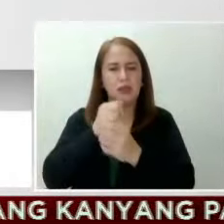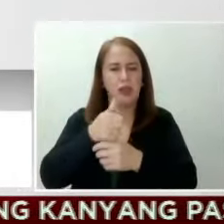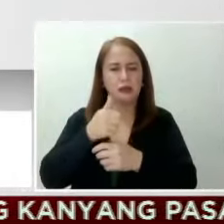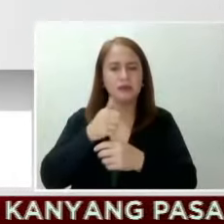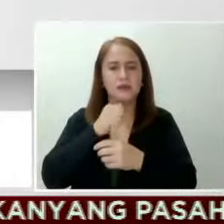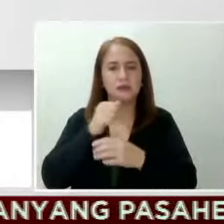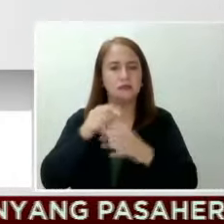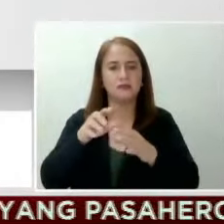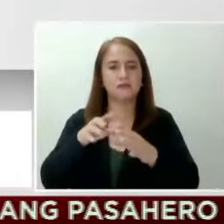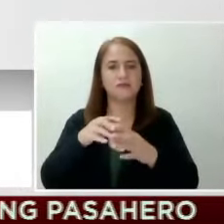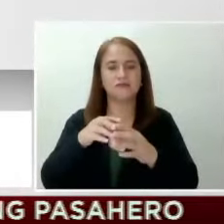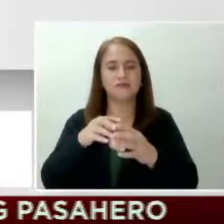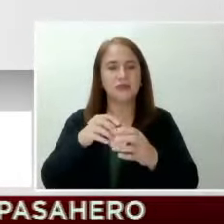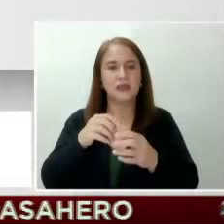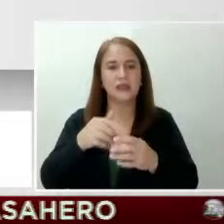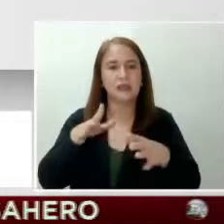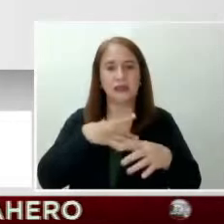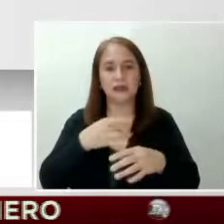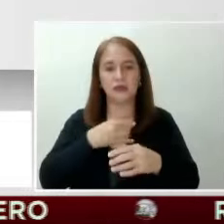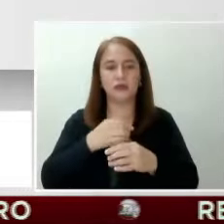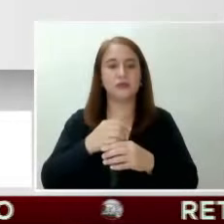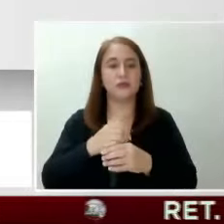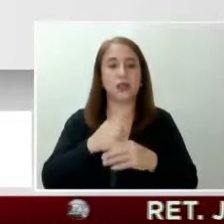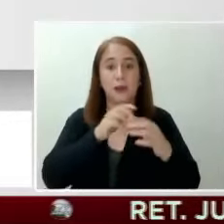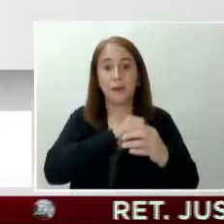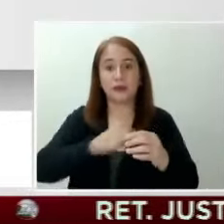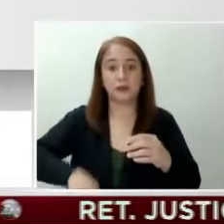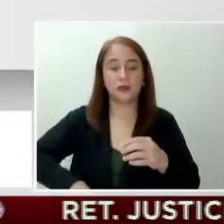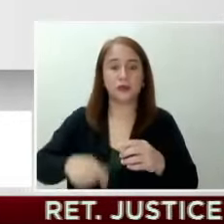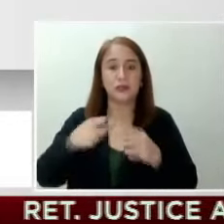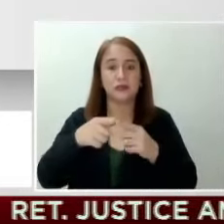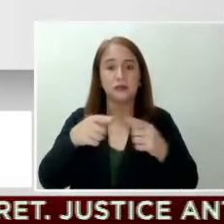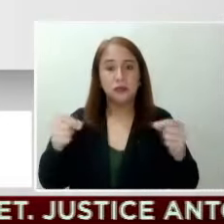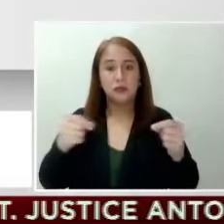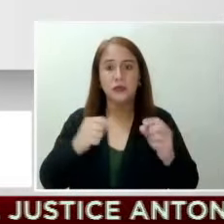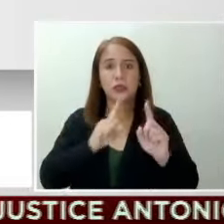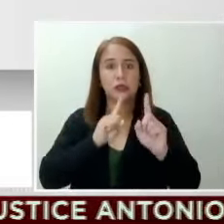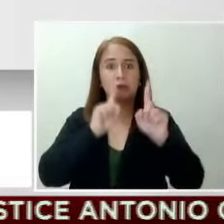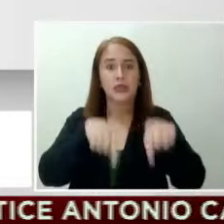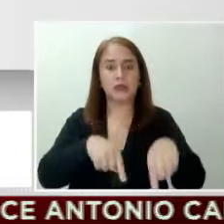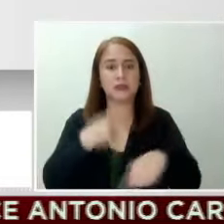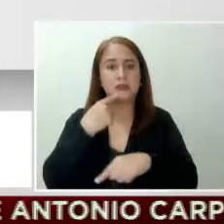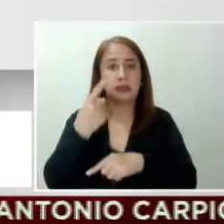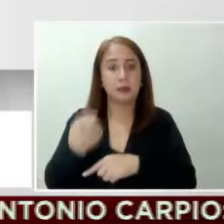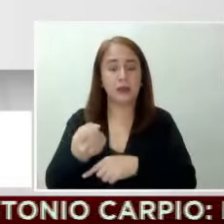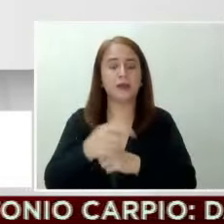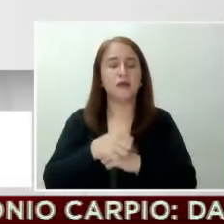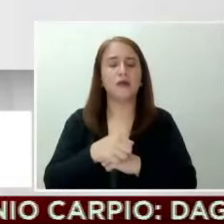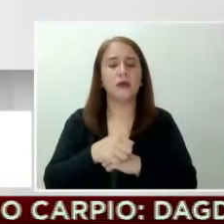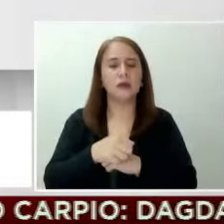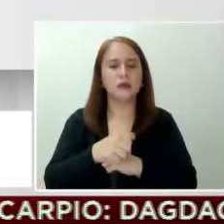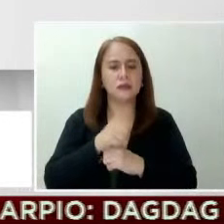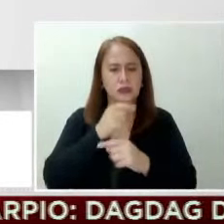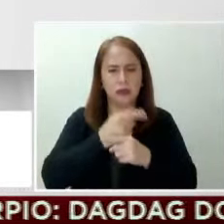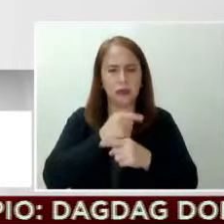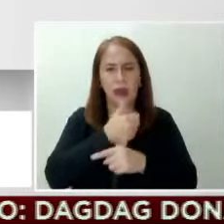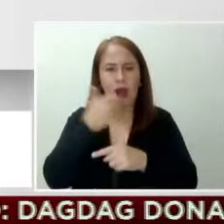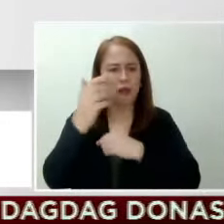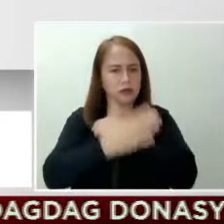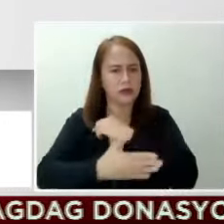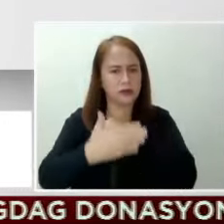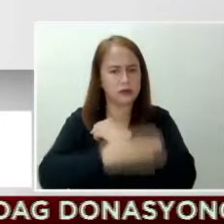pahayag ng Japanese ambassador. Sinagot nito ang tweet ng embahada at sinabing hindi tamang may mga ibang bansa